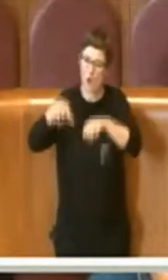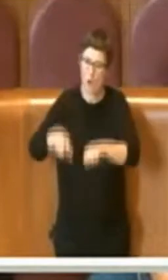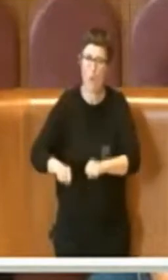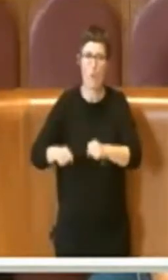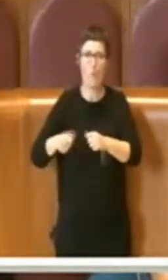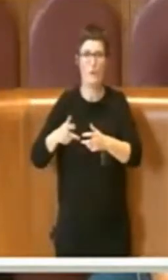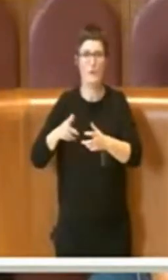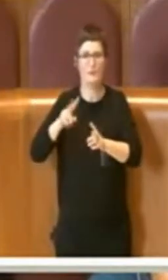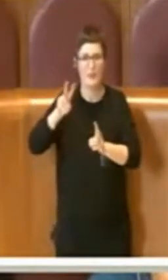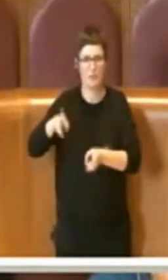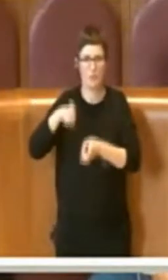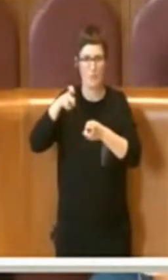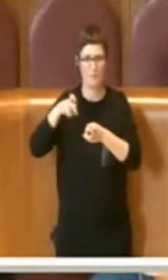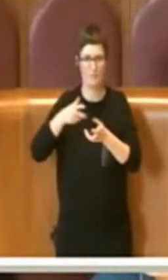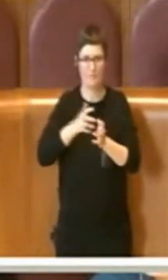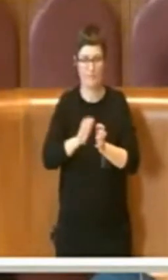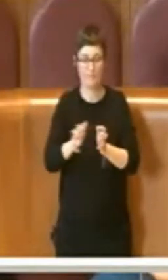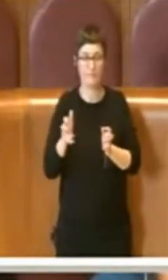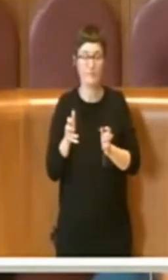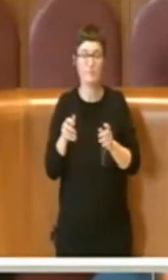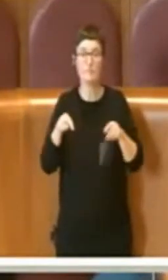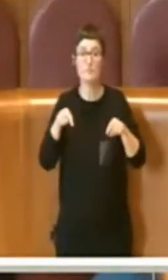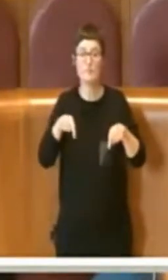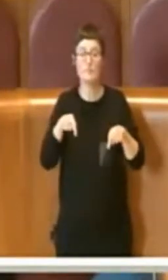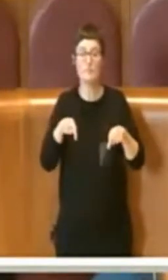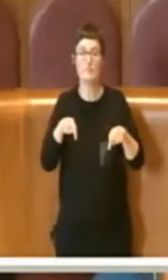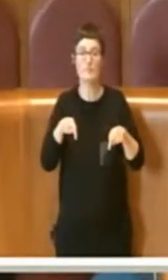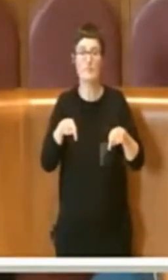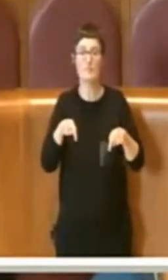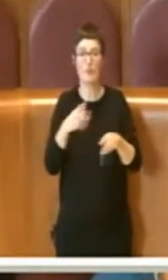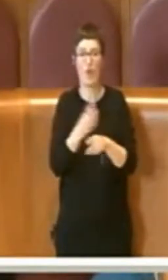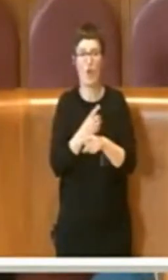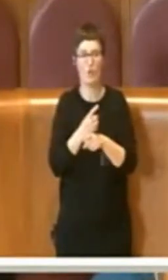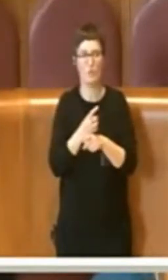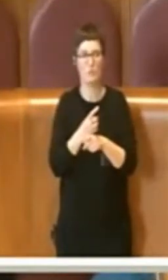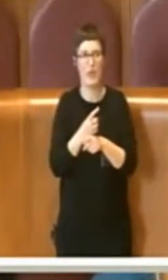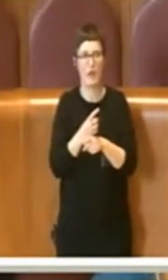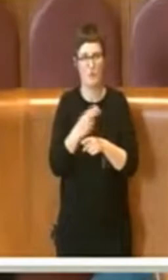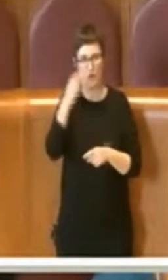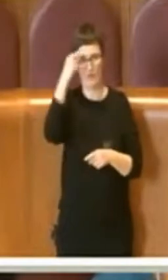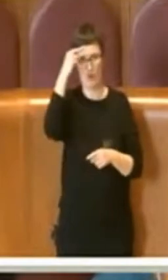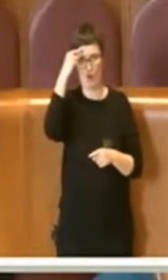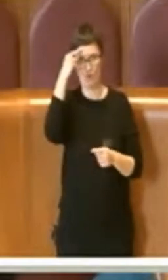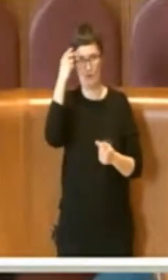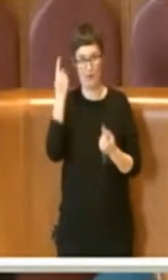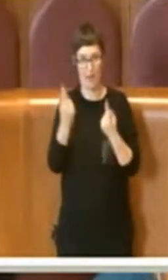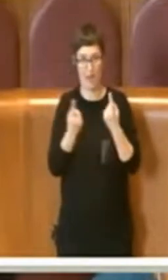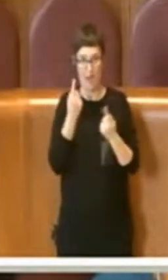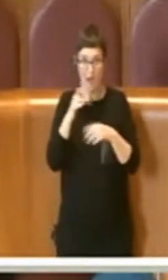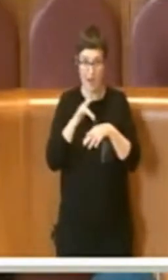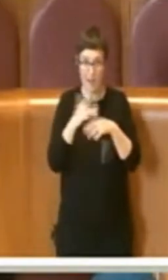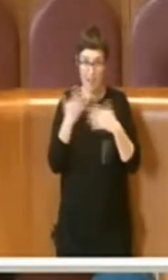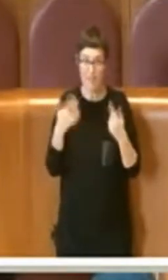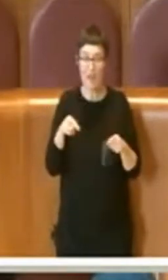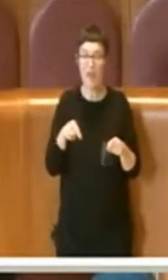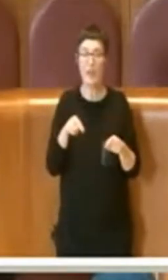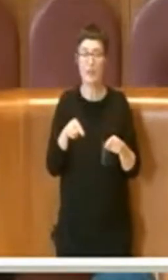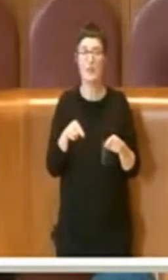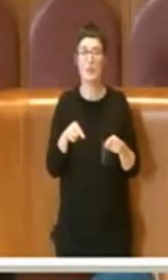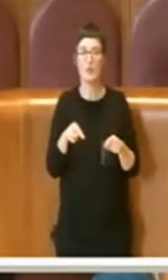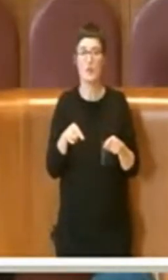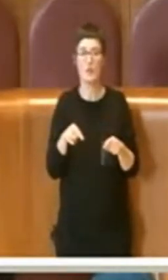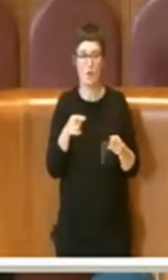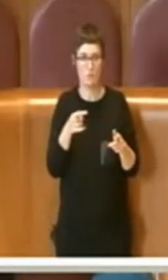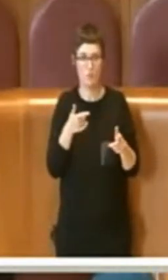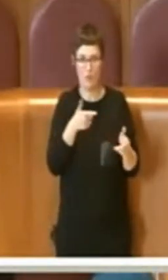senso noi dobbiamo ricordare quell'evento e in questo senso dobbiamo trasmettere e far